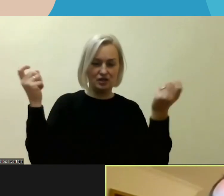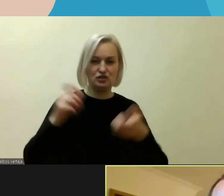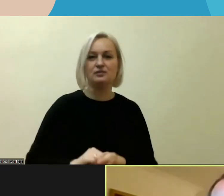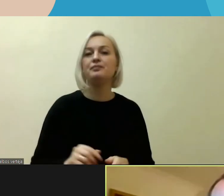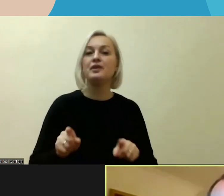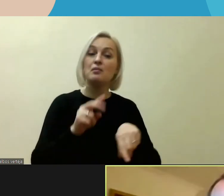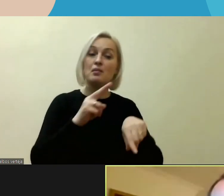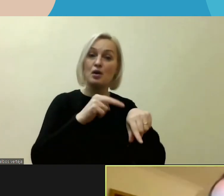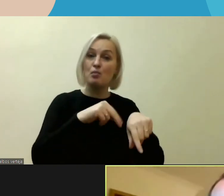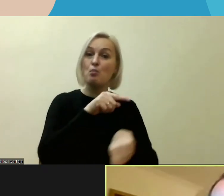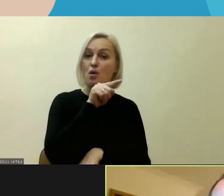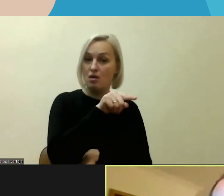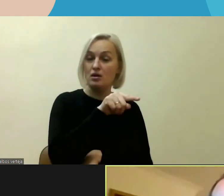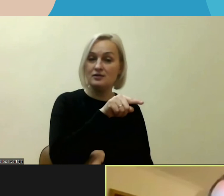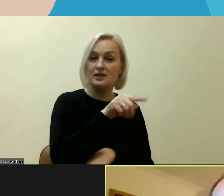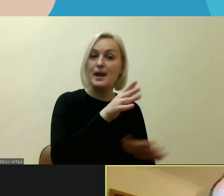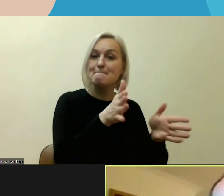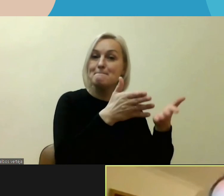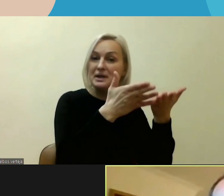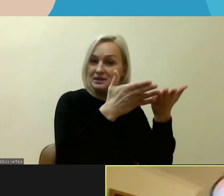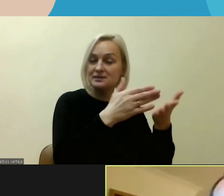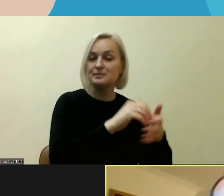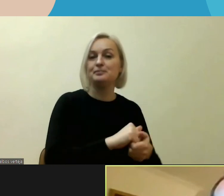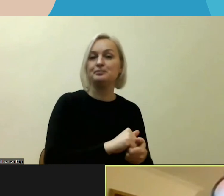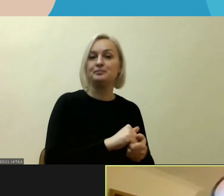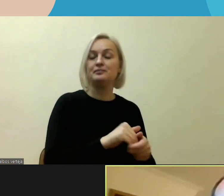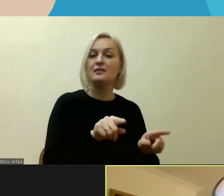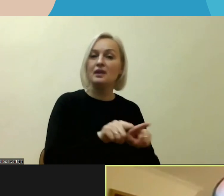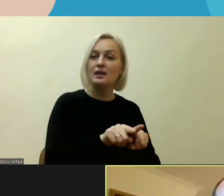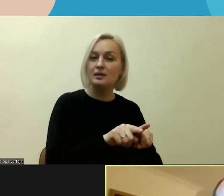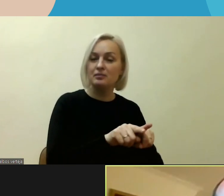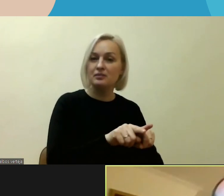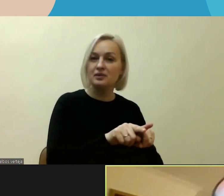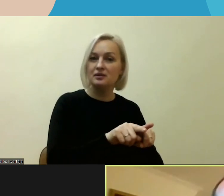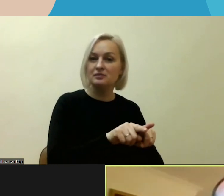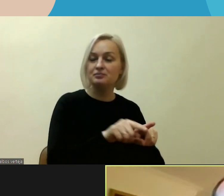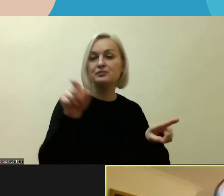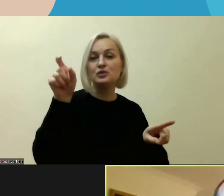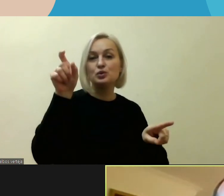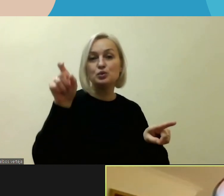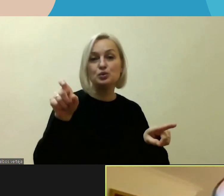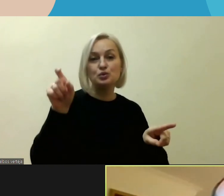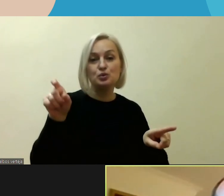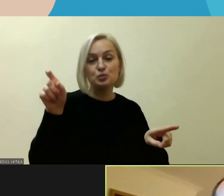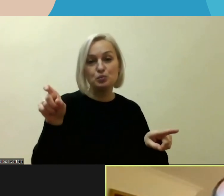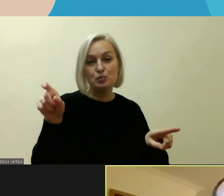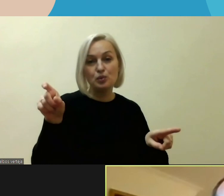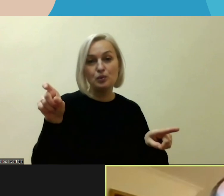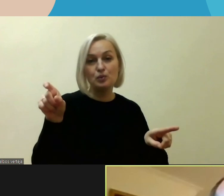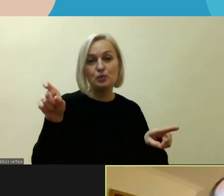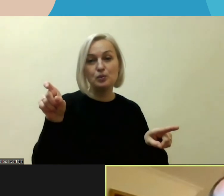palankiai žiūrėti į tos, sakykime,